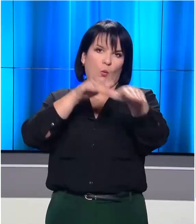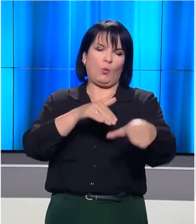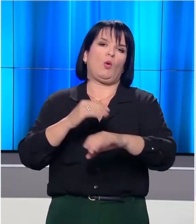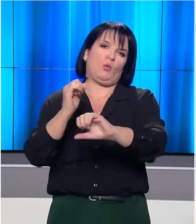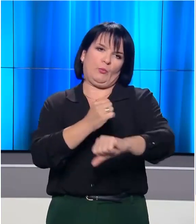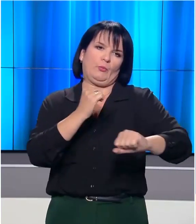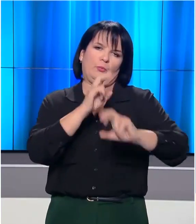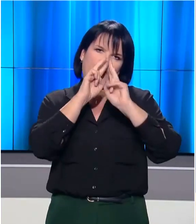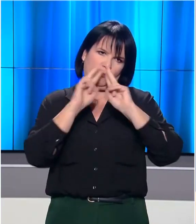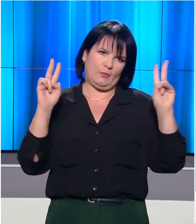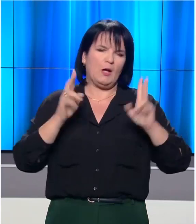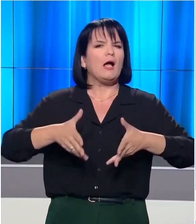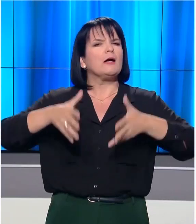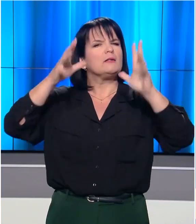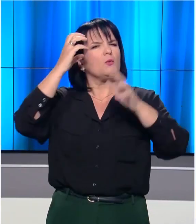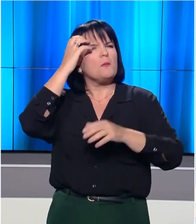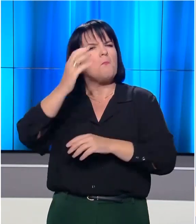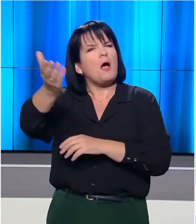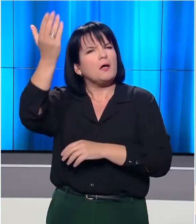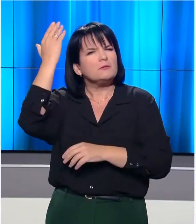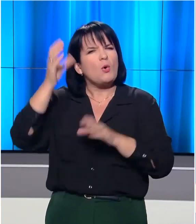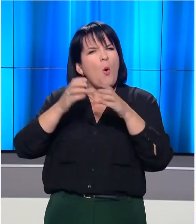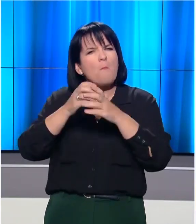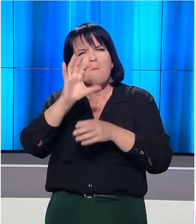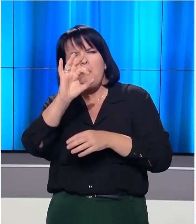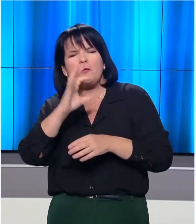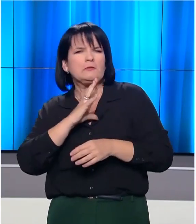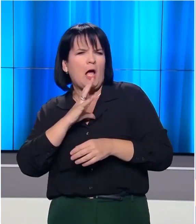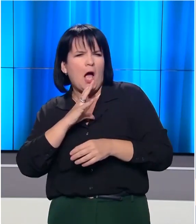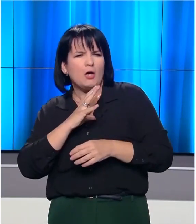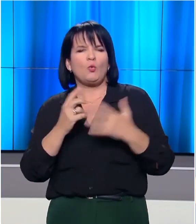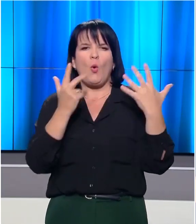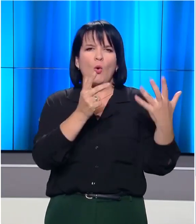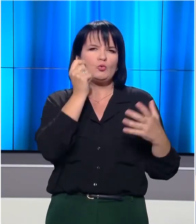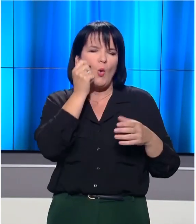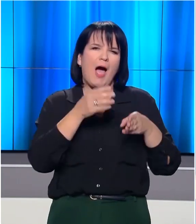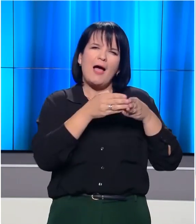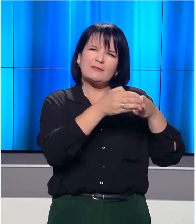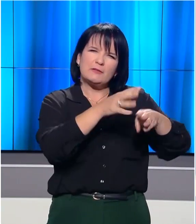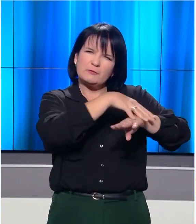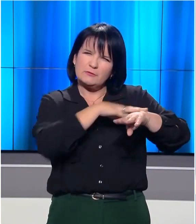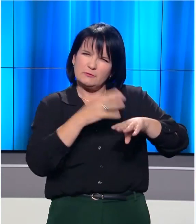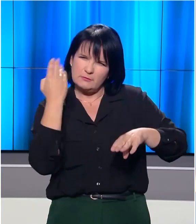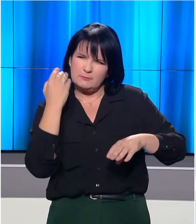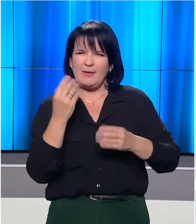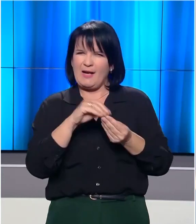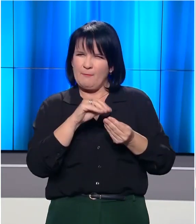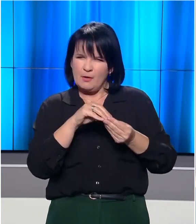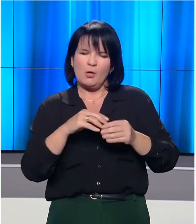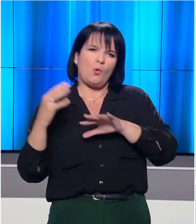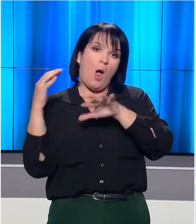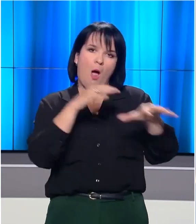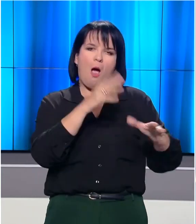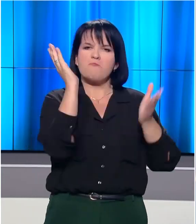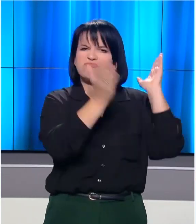χώρο. Πρόκειται για το κτίριο που είχαν δεχθεί επίθεση από ομάδα 50 περίπου ατόμων οχτώ άνδρες του λιμενικού σώματος τον περασμένο Απρίλιο κατά τη